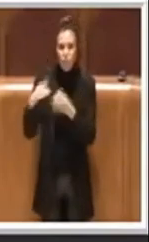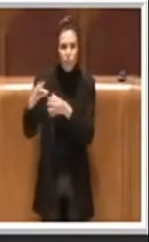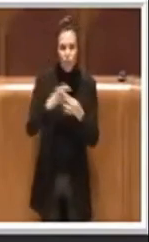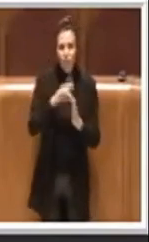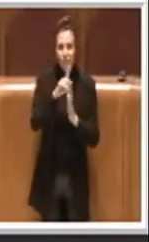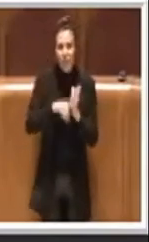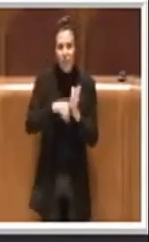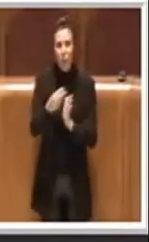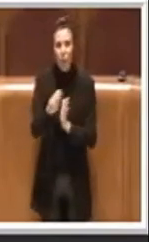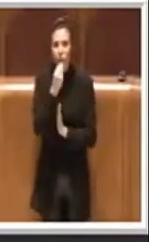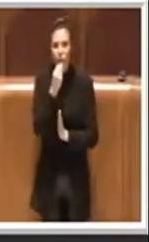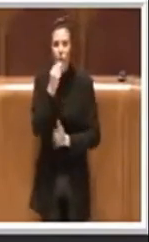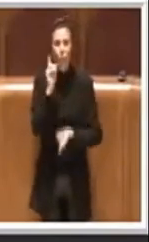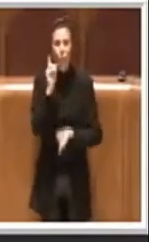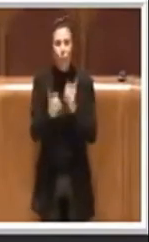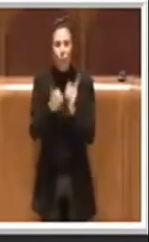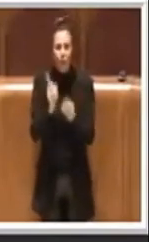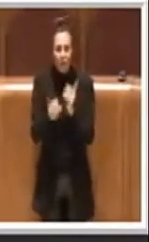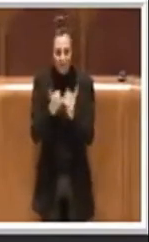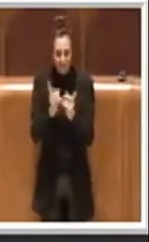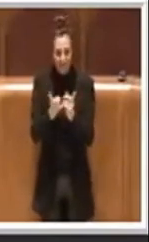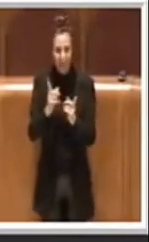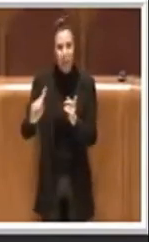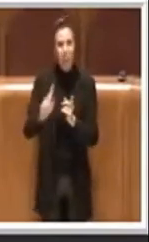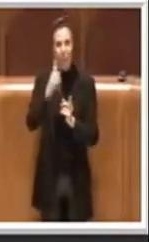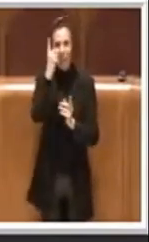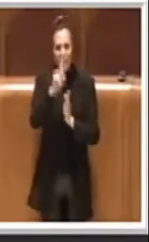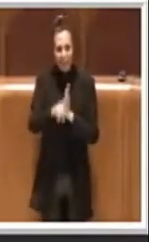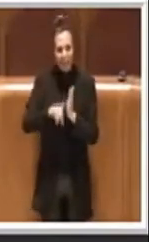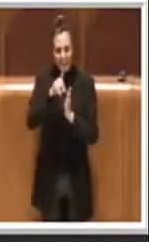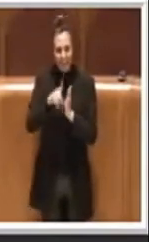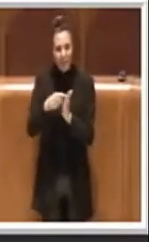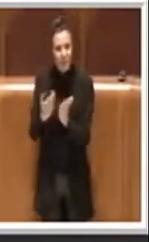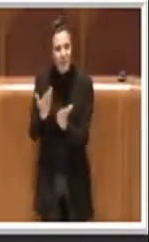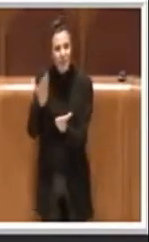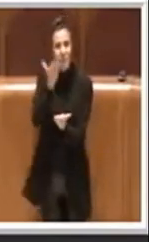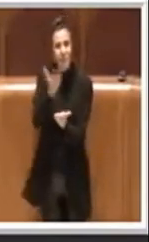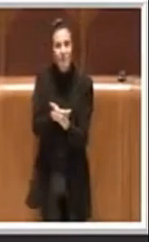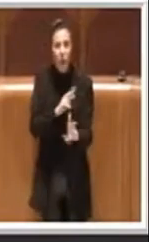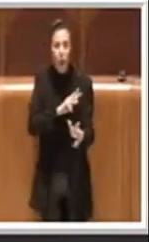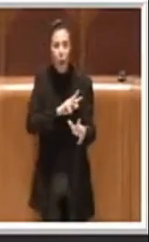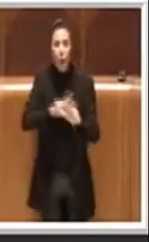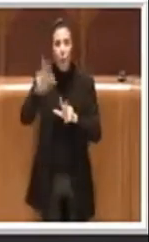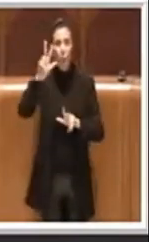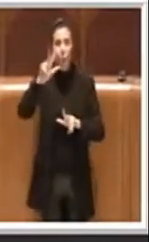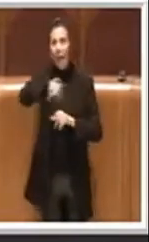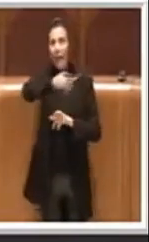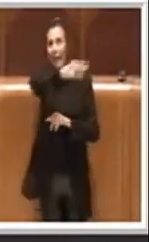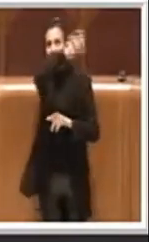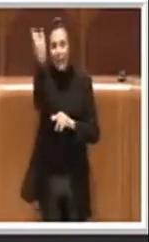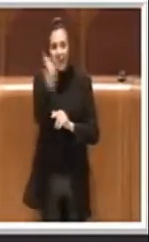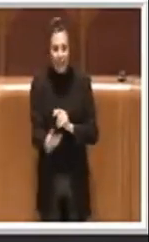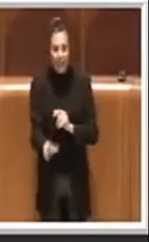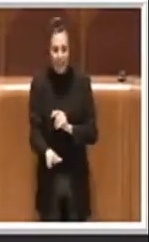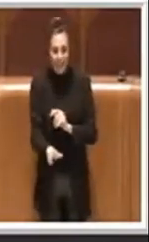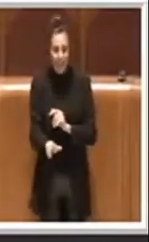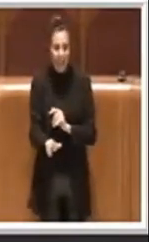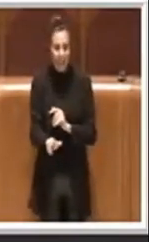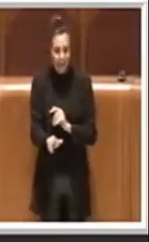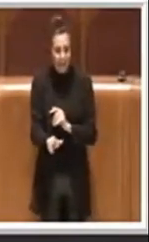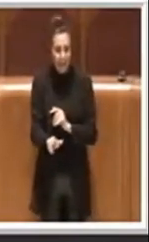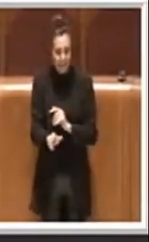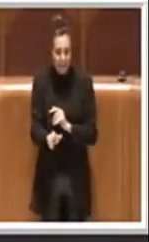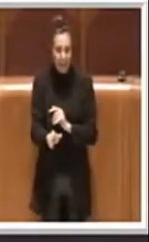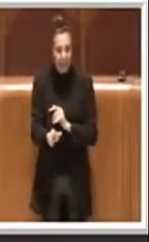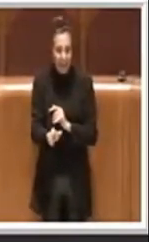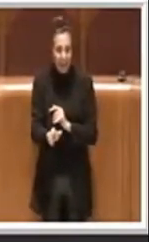policy, la prima delibera presentata appunto in un comune italiano che è stato un po', diciamo, come